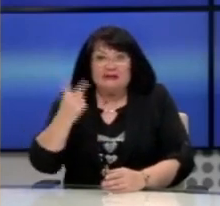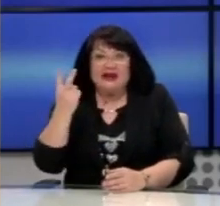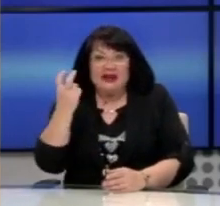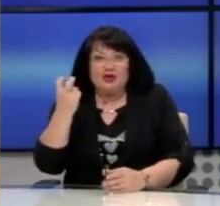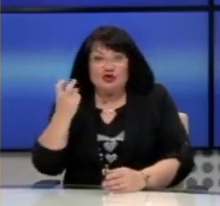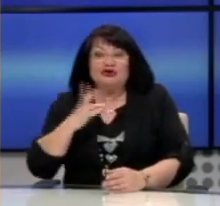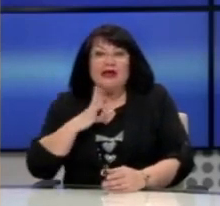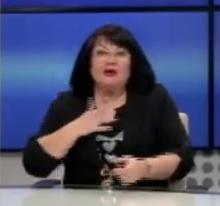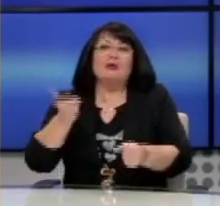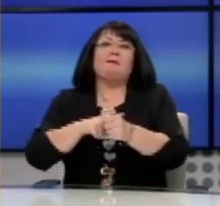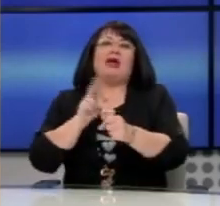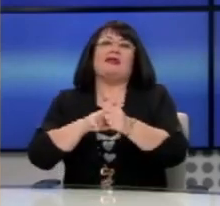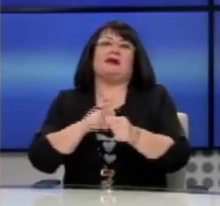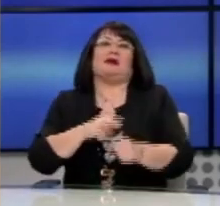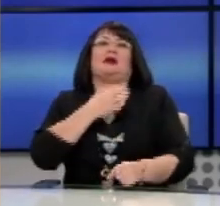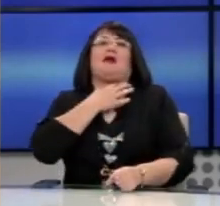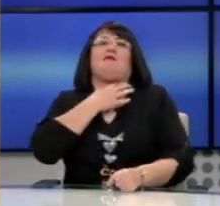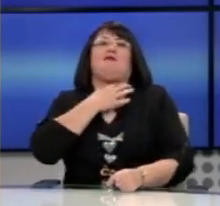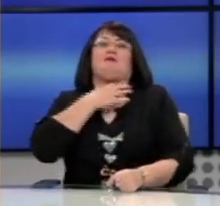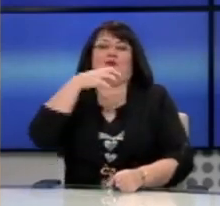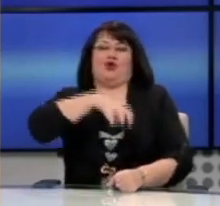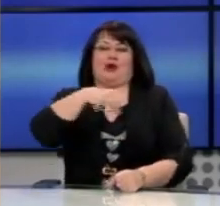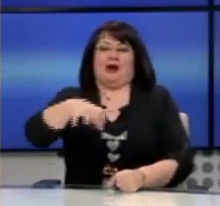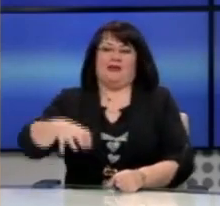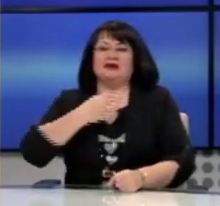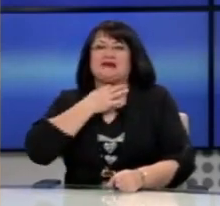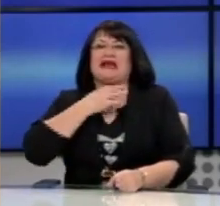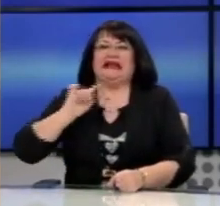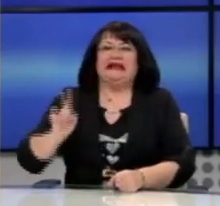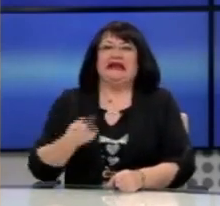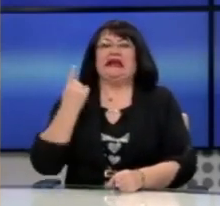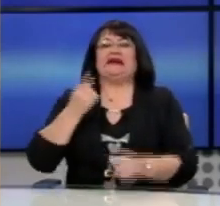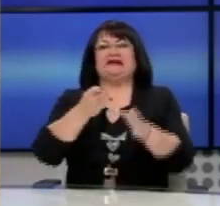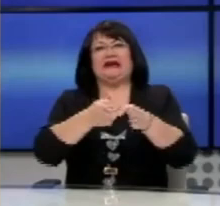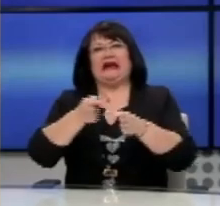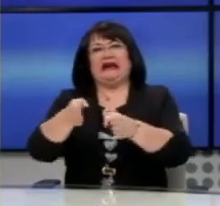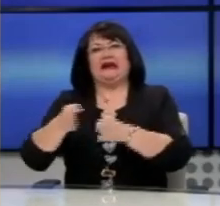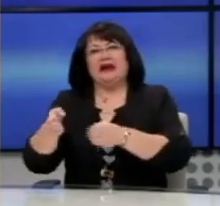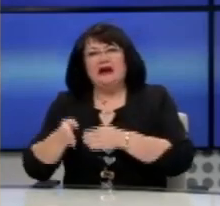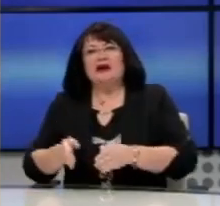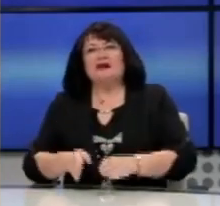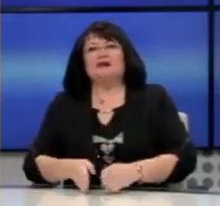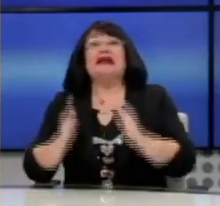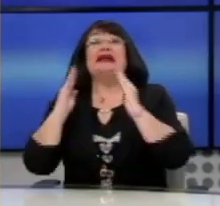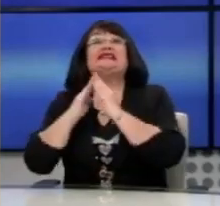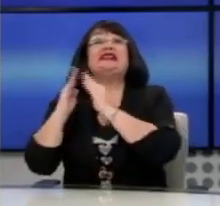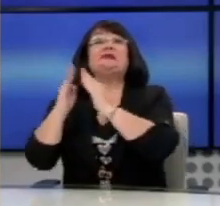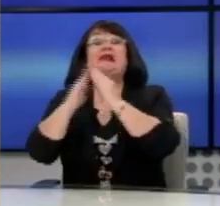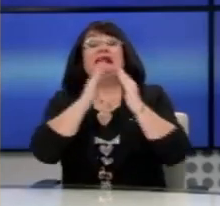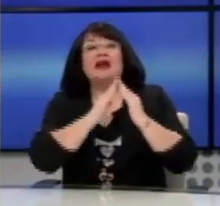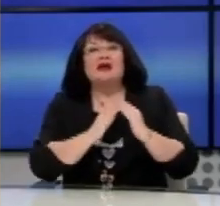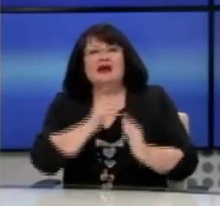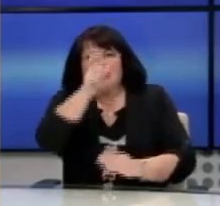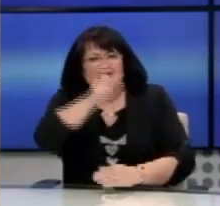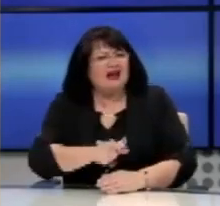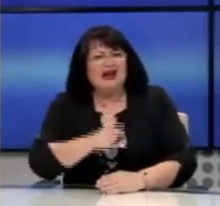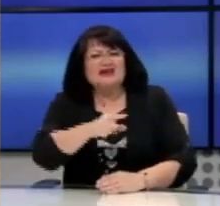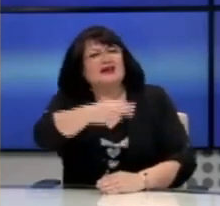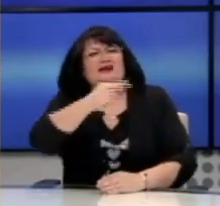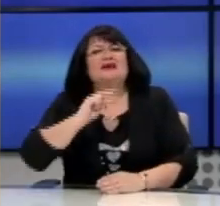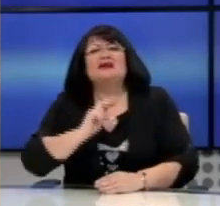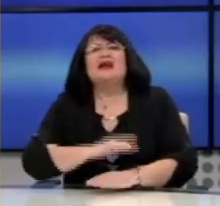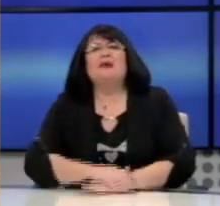Στις ΜΕΘ, στις κλίνες, εκτός ΜΕΘ και πολλοί αβόητοι στα σπίτια τους. Και εσείς τι έχετε να